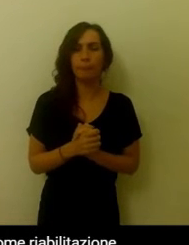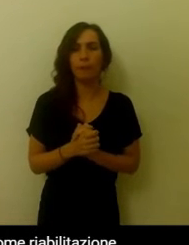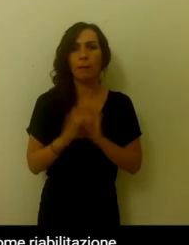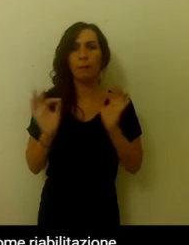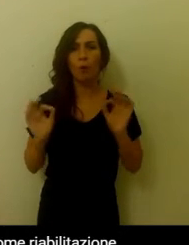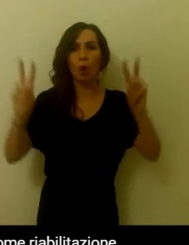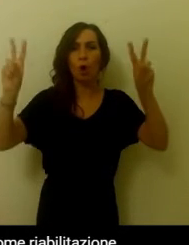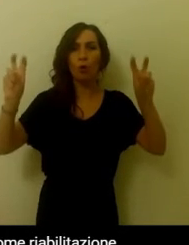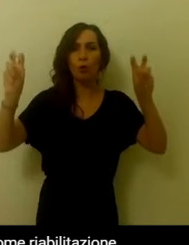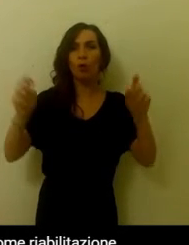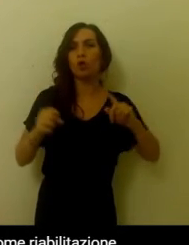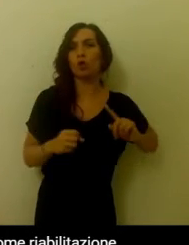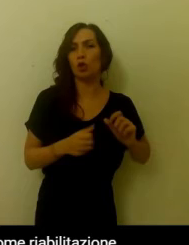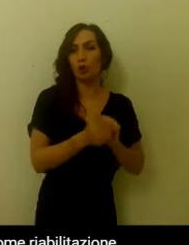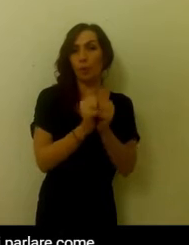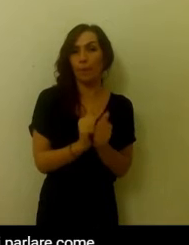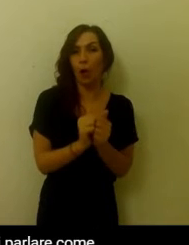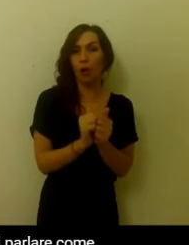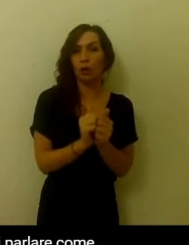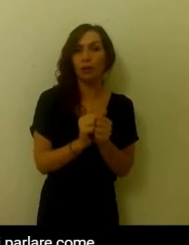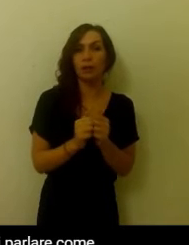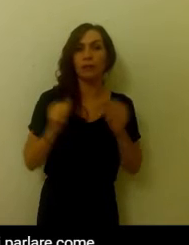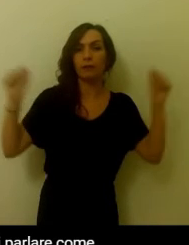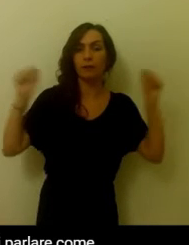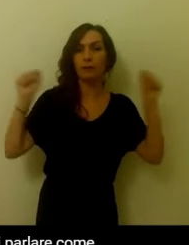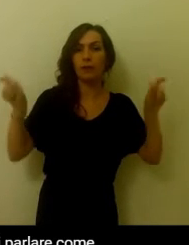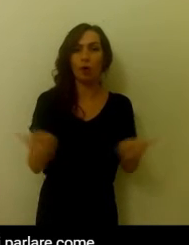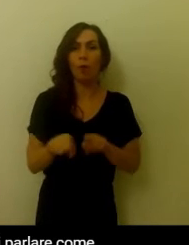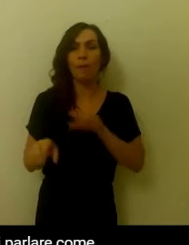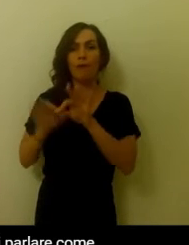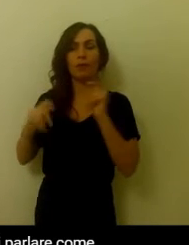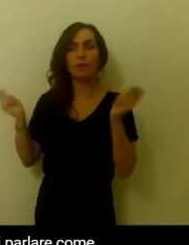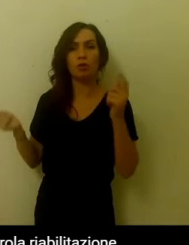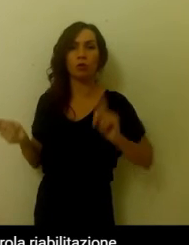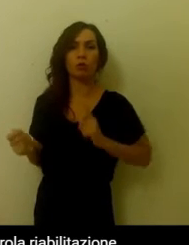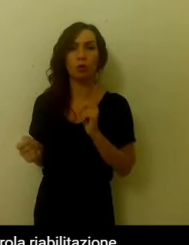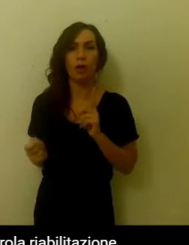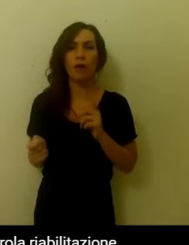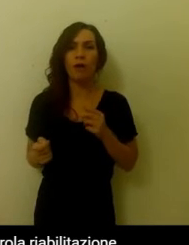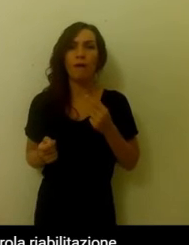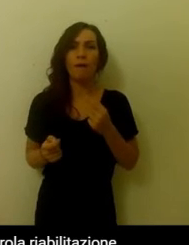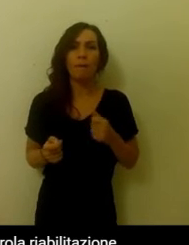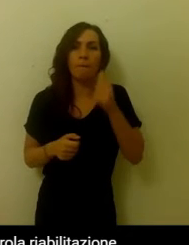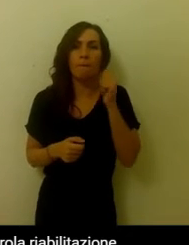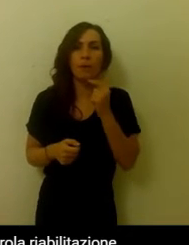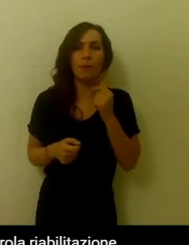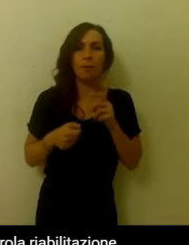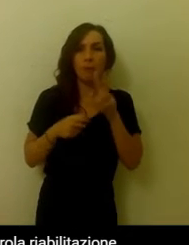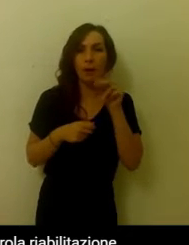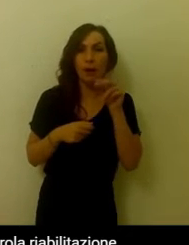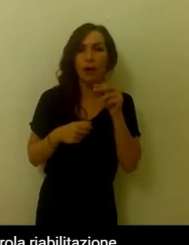sport o attività fisica, che si voglia, come riabilitazione del dolore. Allora cerchiamo di capire prima di parlare come fare, di cosa stiamo parlando.